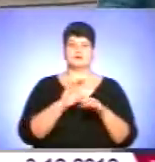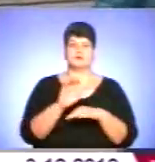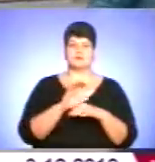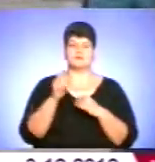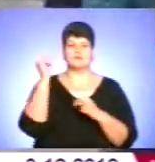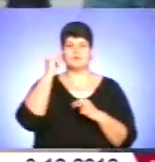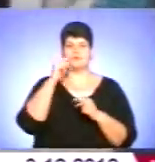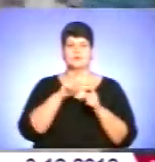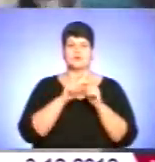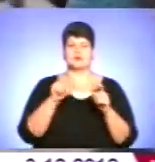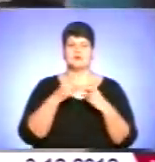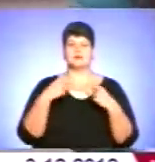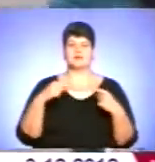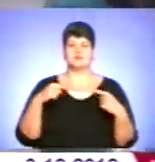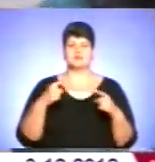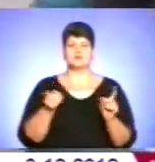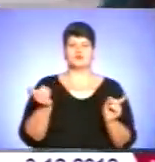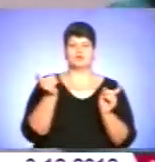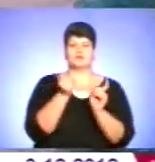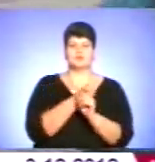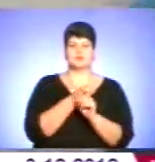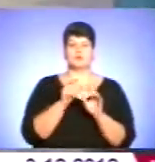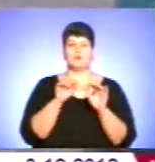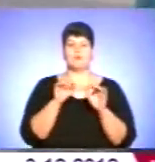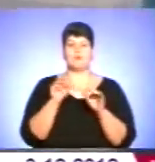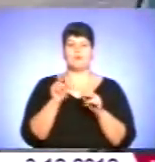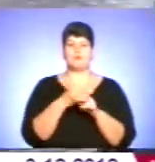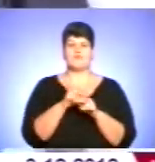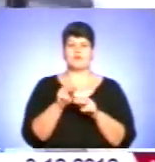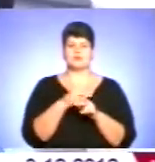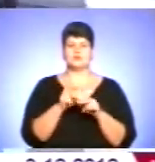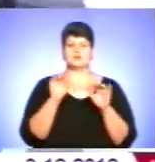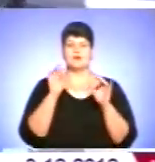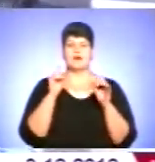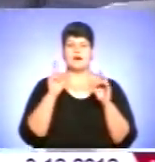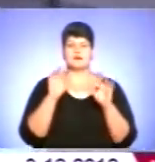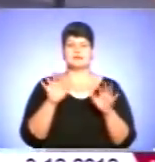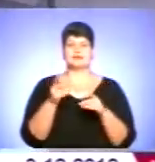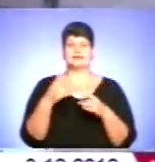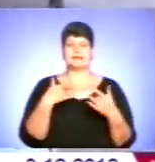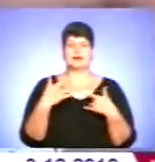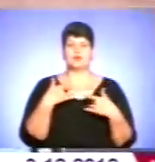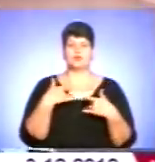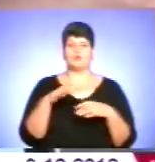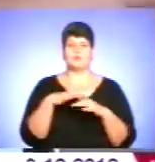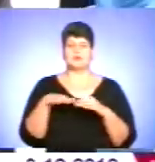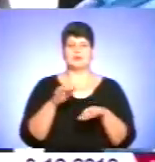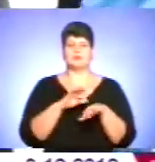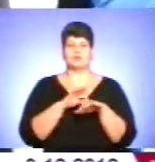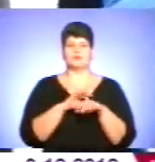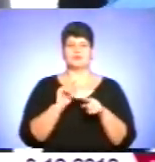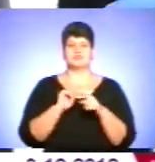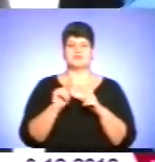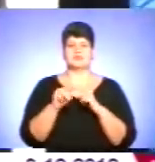навчальні заклади та інші у цей день долучилися до профілактичних акцій. На театральному Майдані усім бажаючим проводили безкоштовно